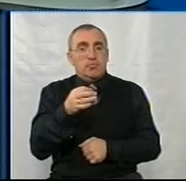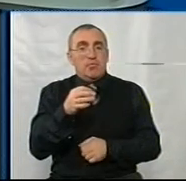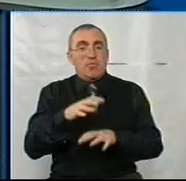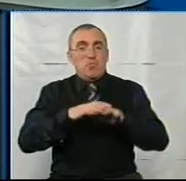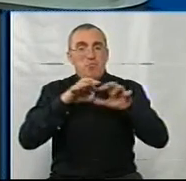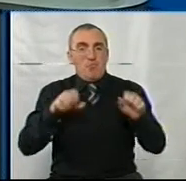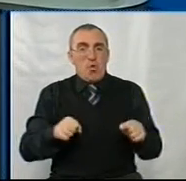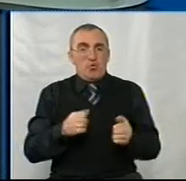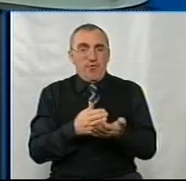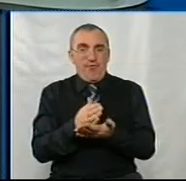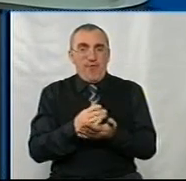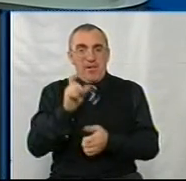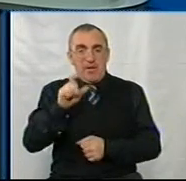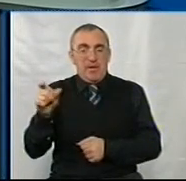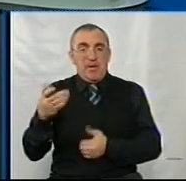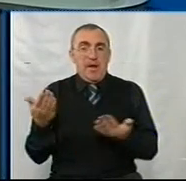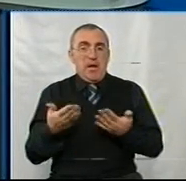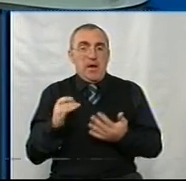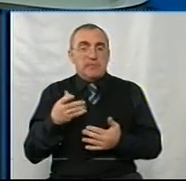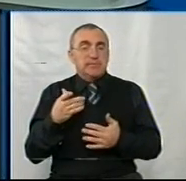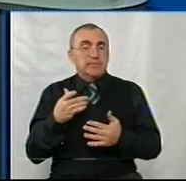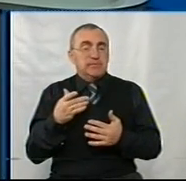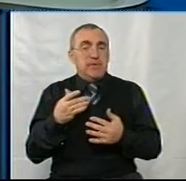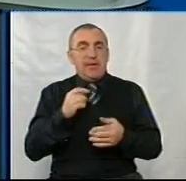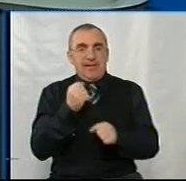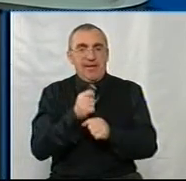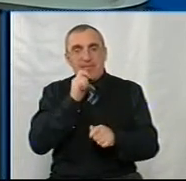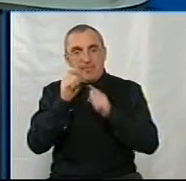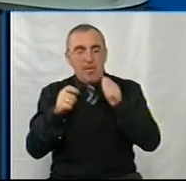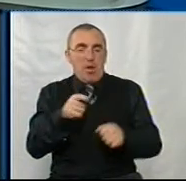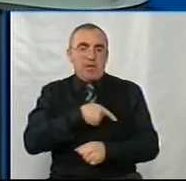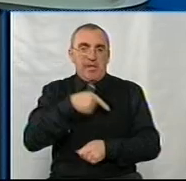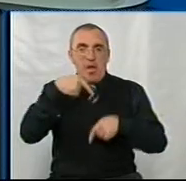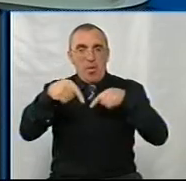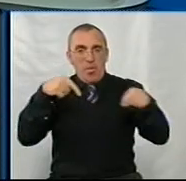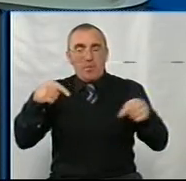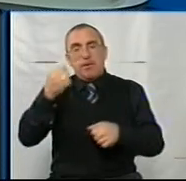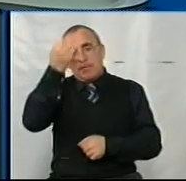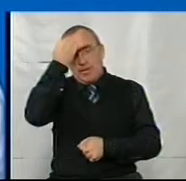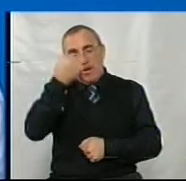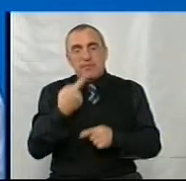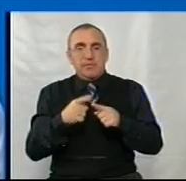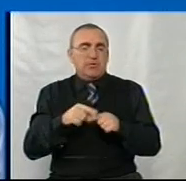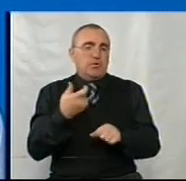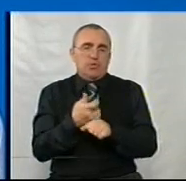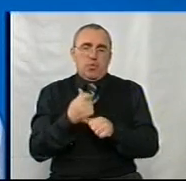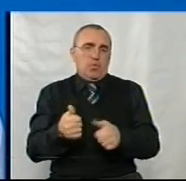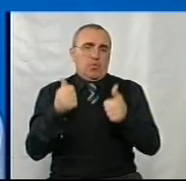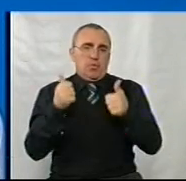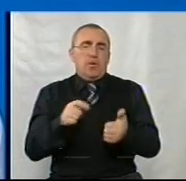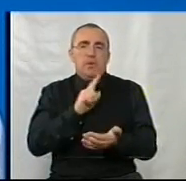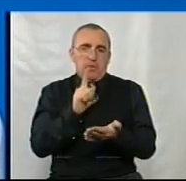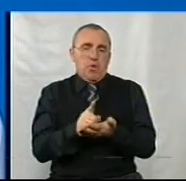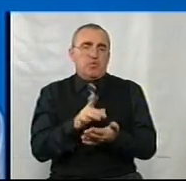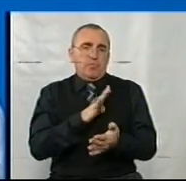владці, які зараз при власі, якраз діляють подарки, нагороди і дякують за це. Це дуже добре, так і